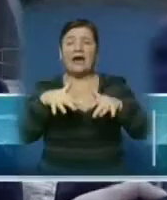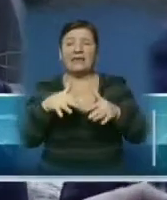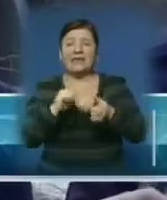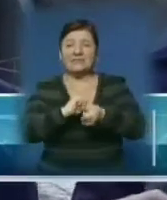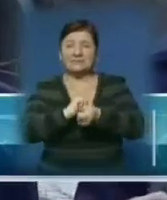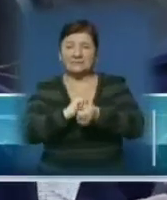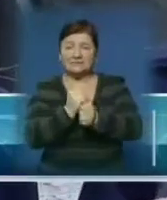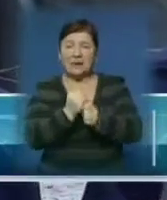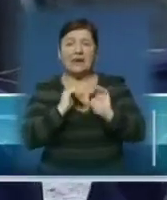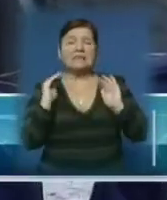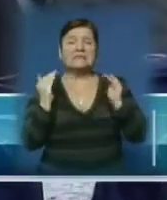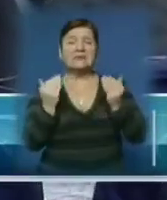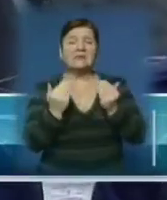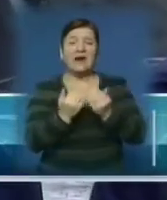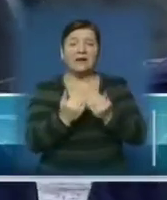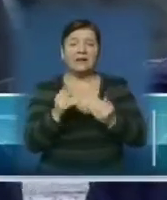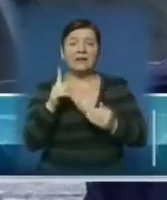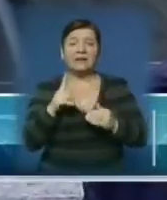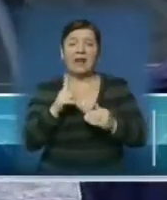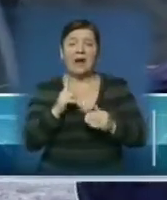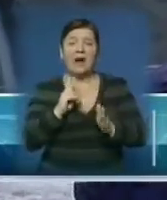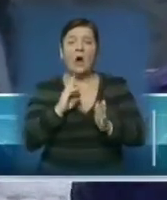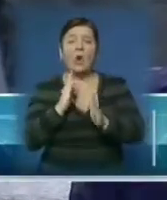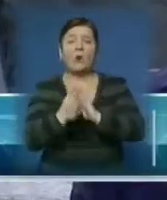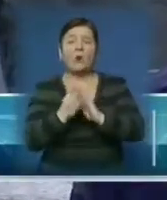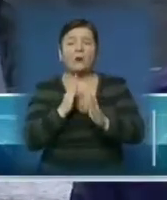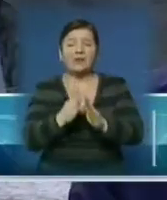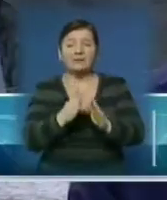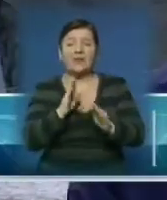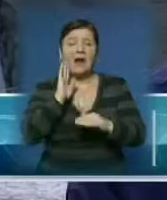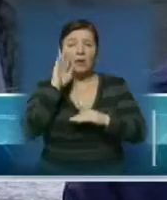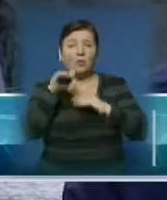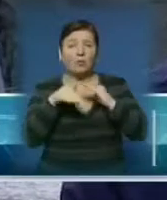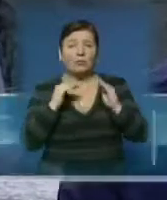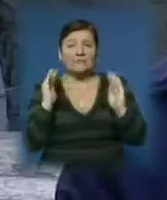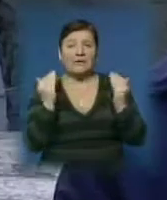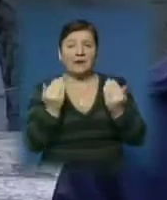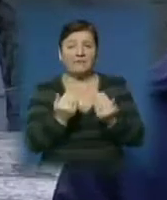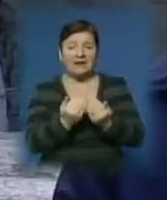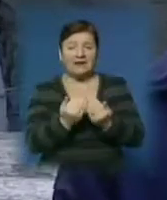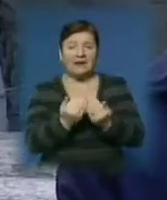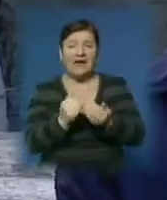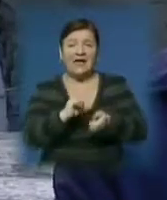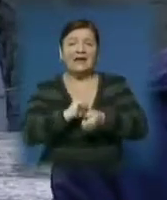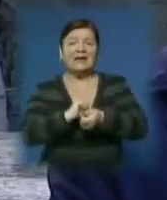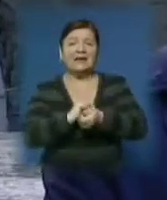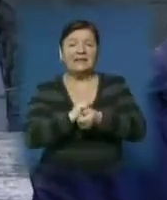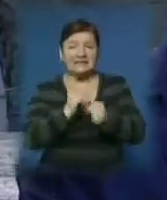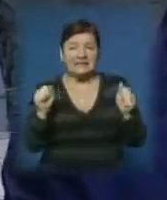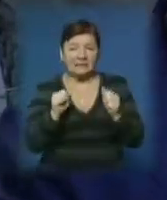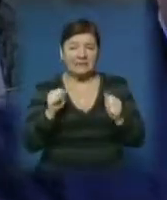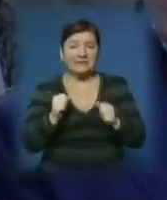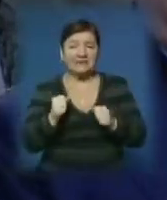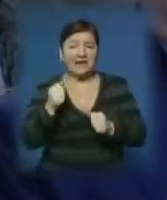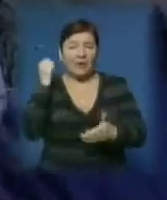приходилося закривати його для руху поїздів по 4-6 годин на добу, цей лід довбати, вивозити. Я називав